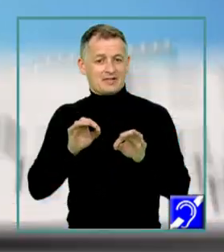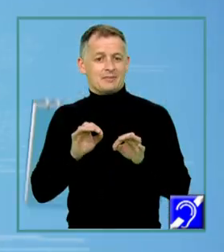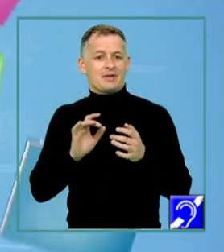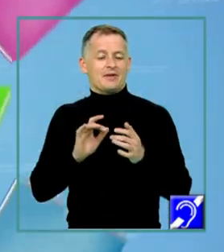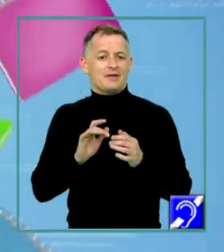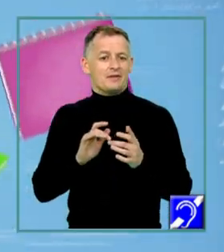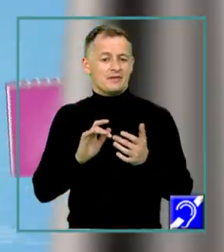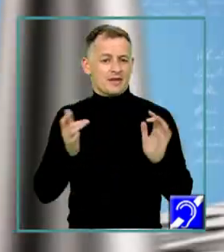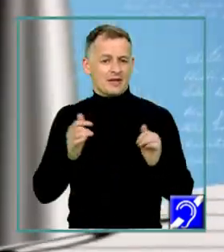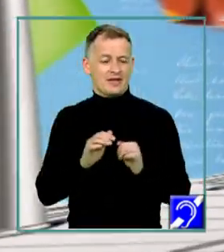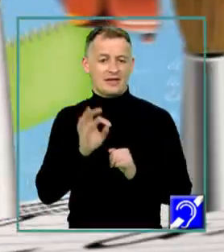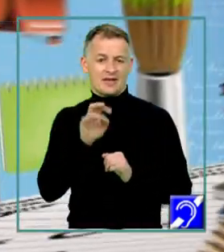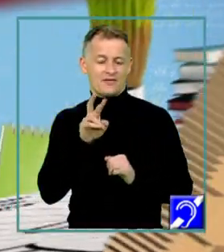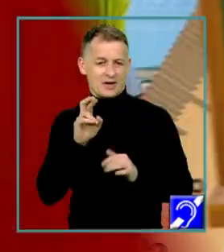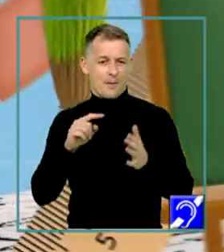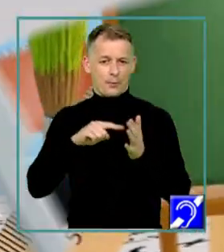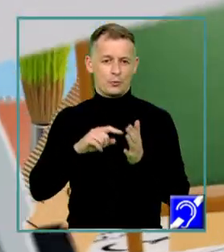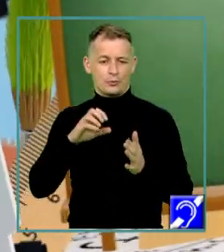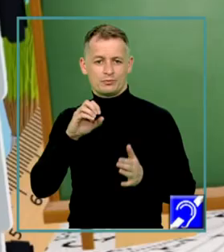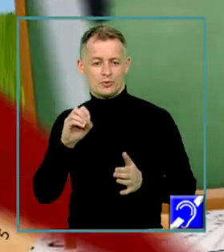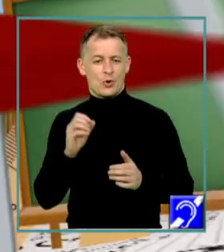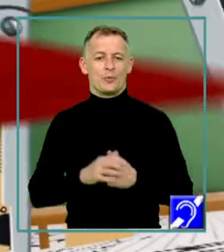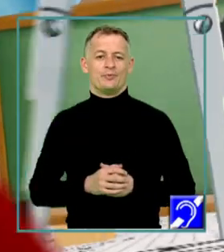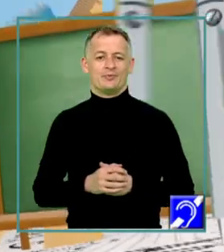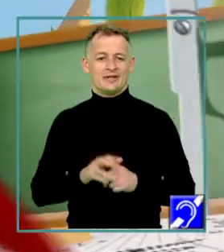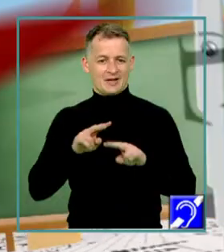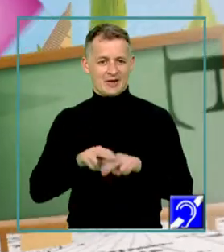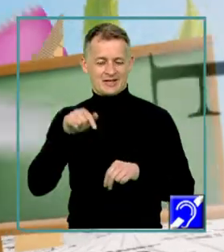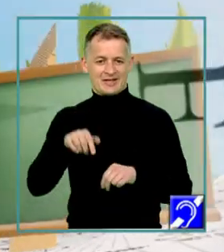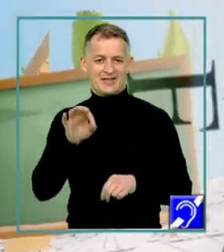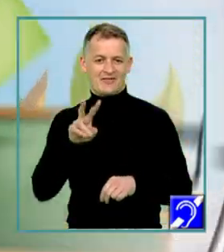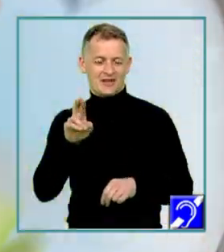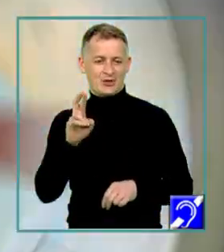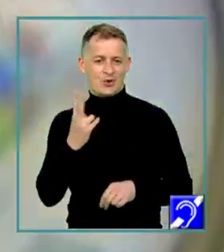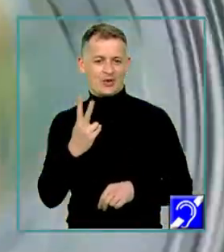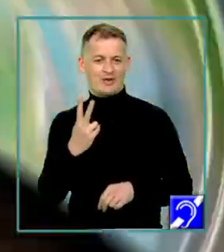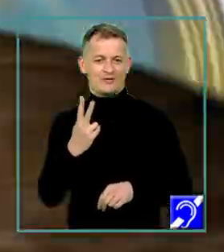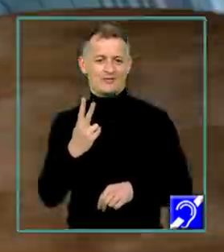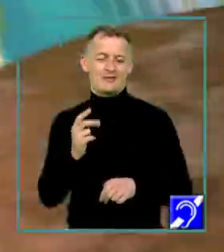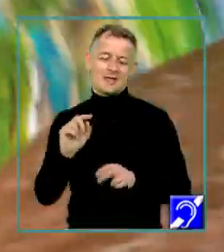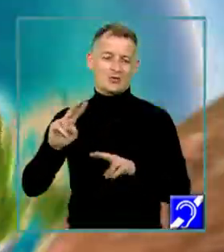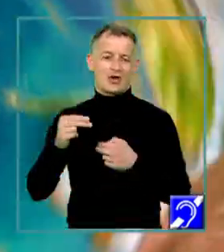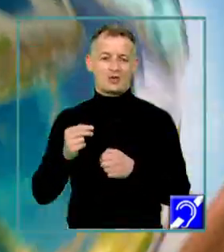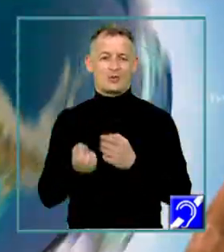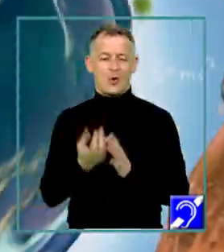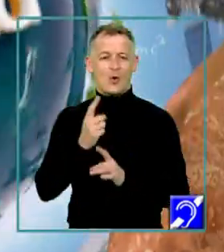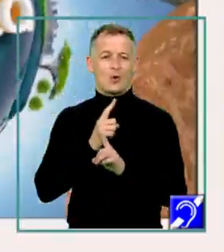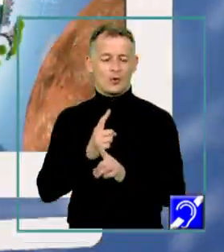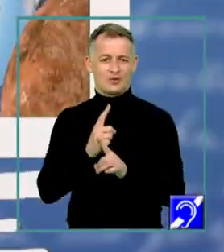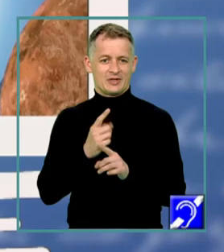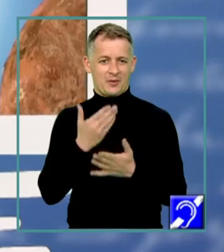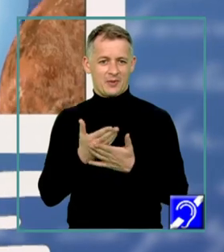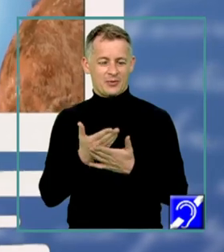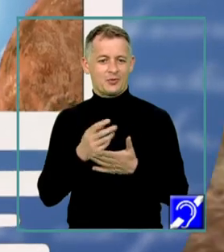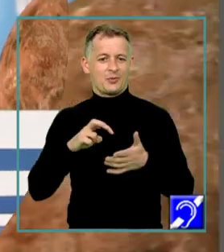la secțiunea Teleșcoala și pe tvrplus.ro. Rămâneți pe TVR 2. Ne întoarcem în câteva minute cu un nou curs util în pregătirea voastră